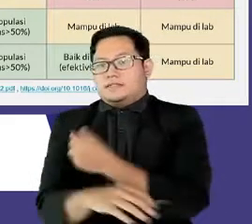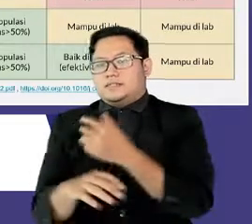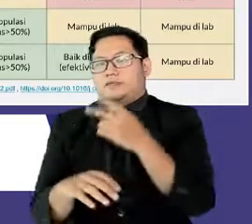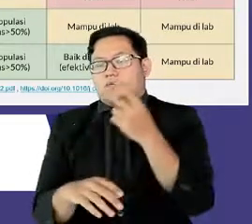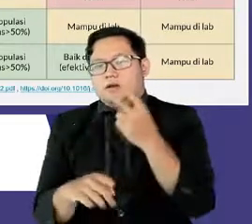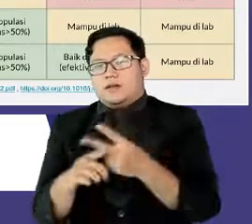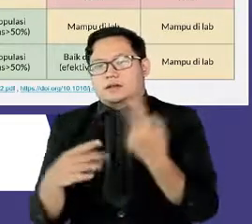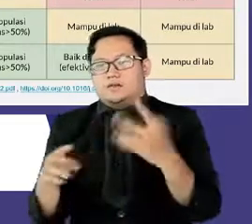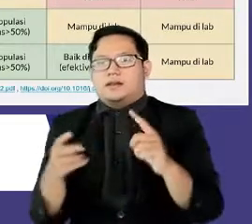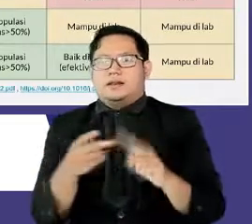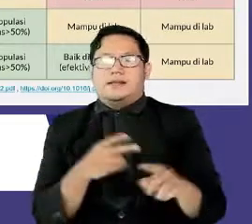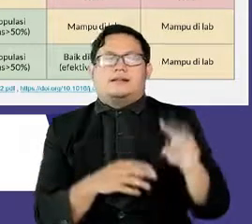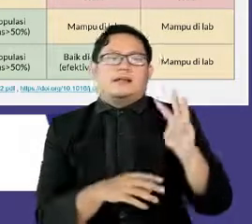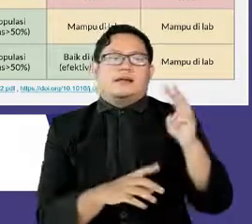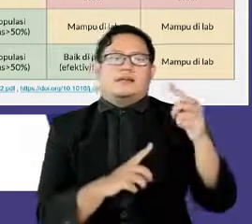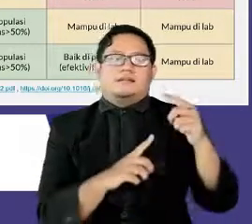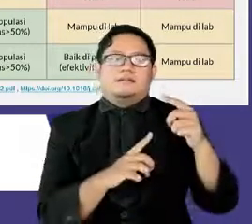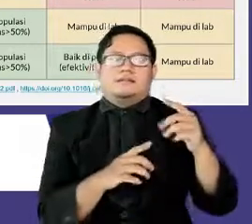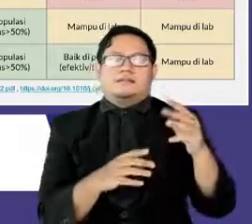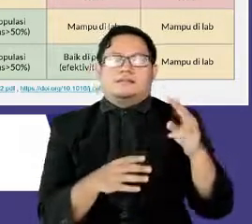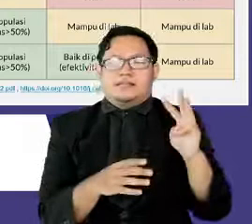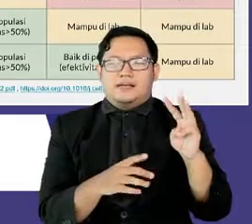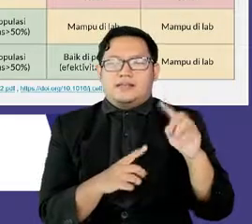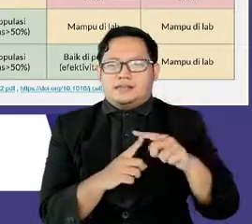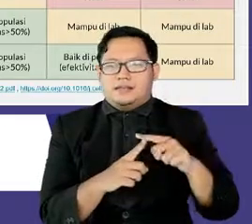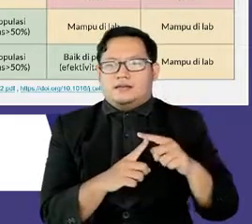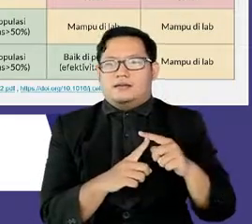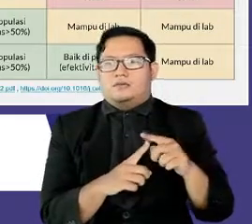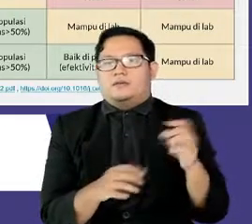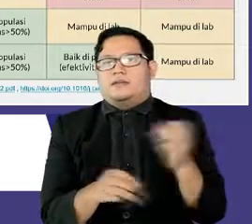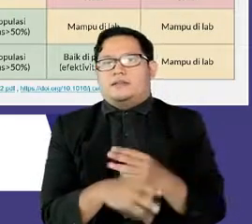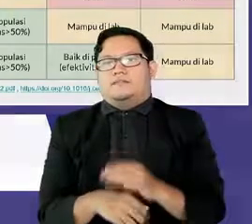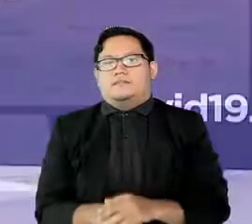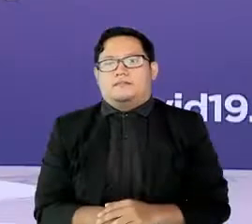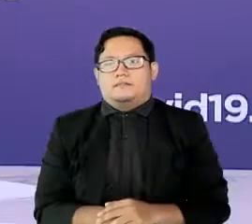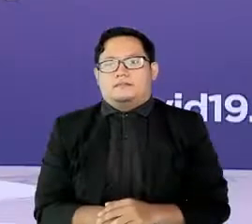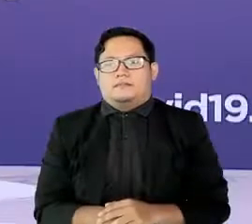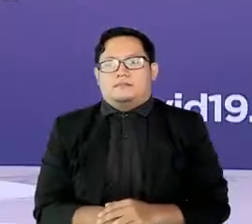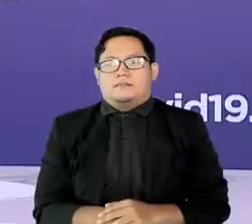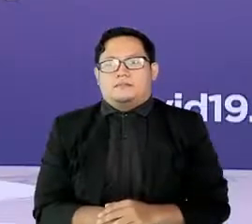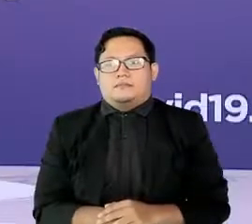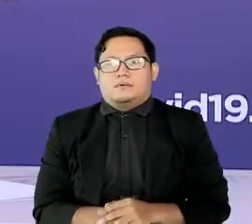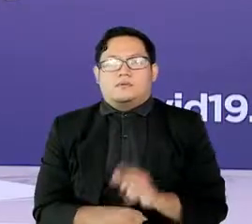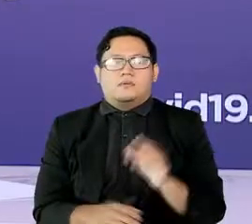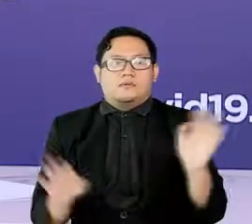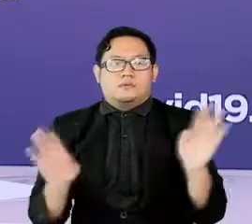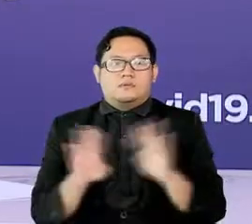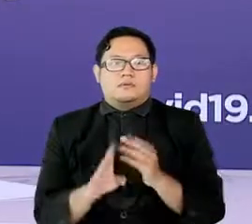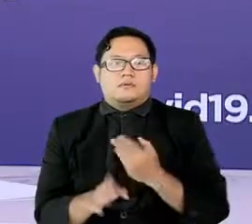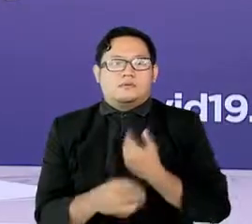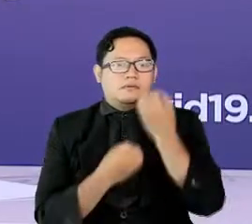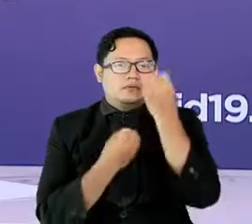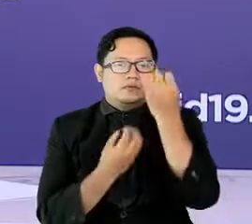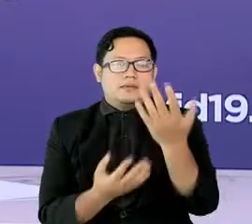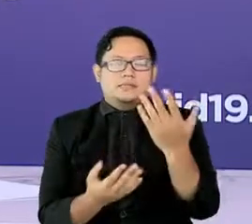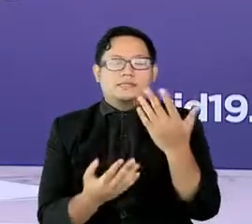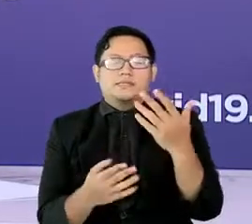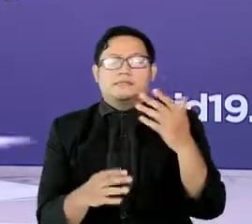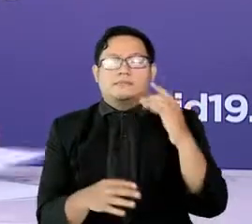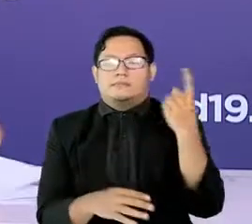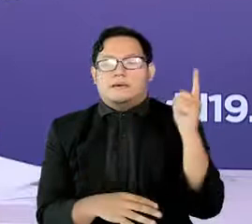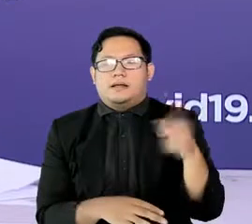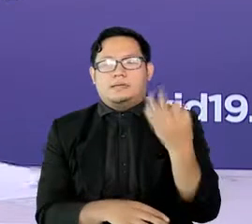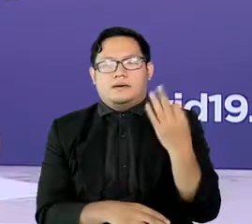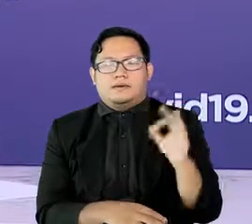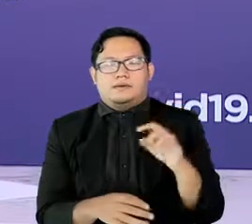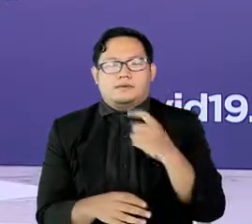secara antisipatif. Sebagai penutup saya ingin menyampaikan informasi terkini terkait COVID-19